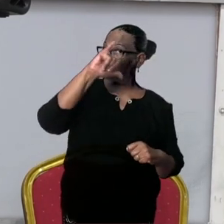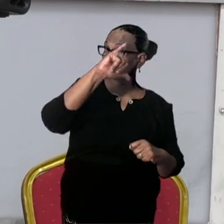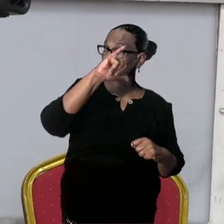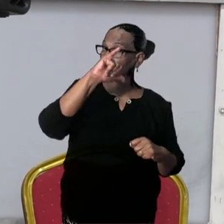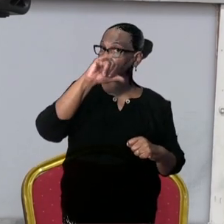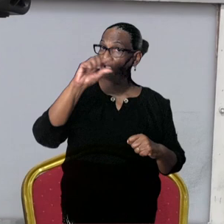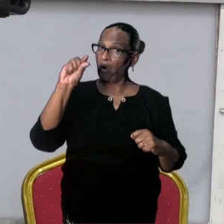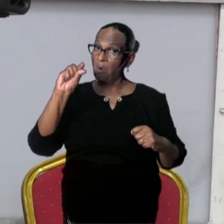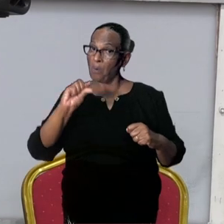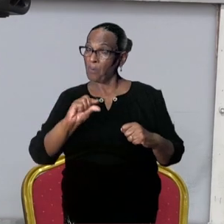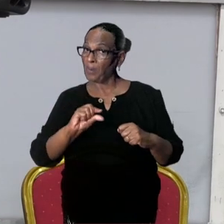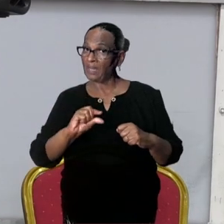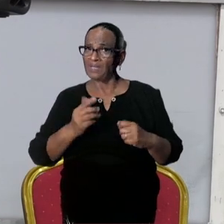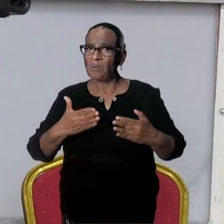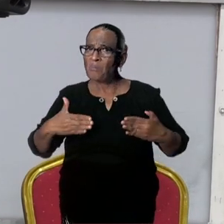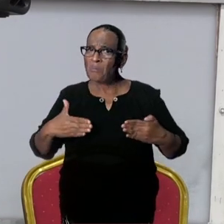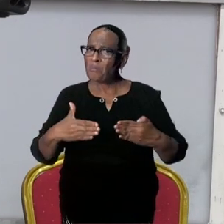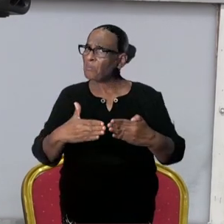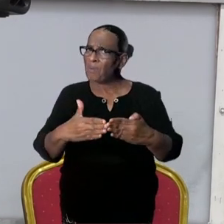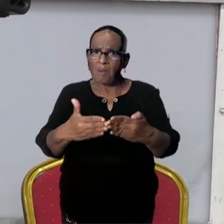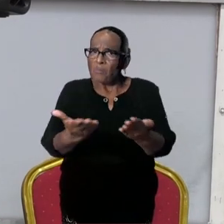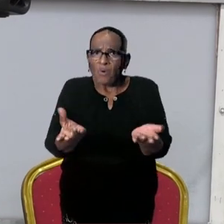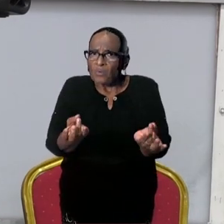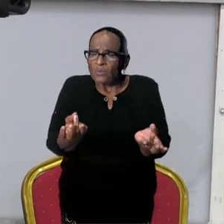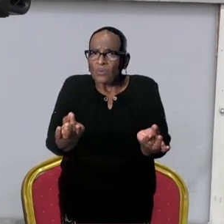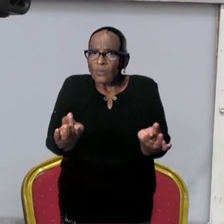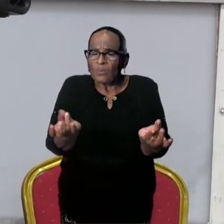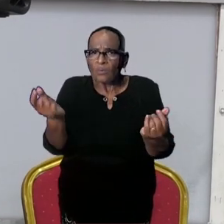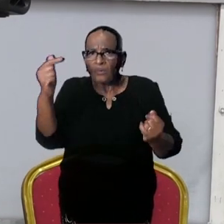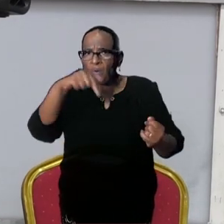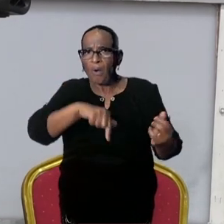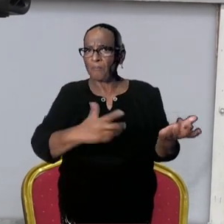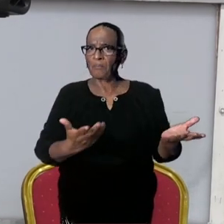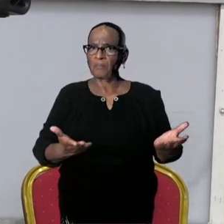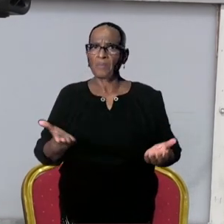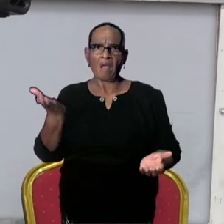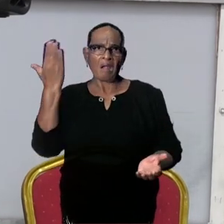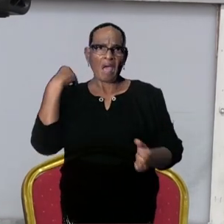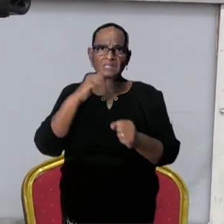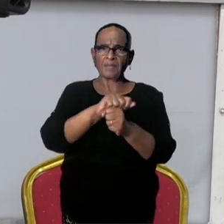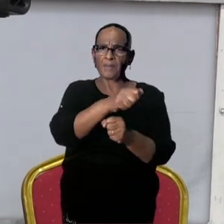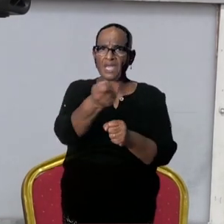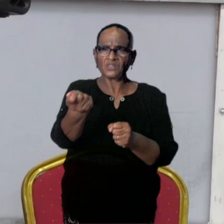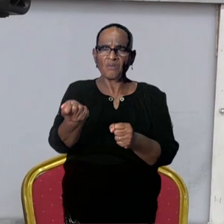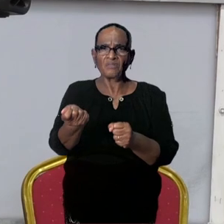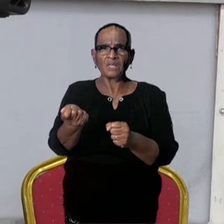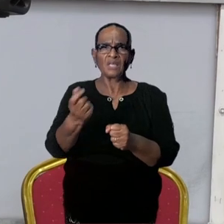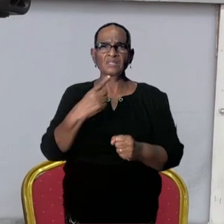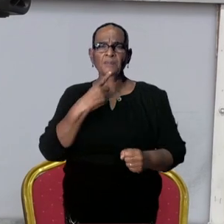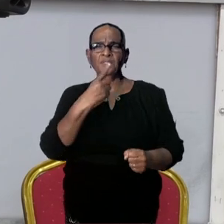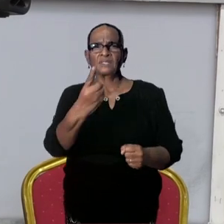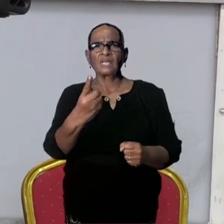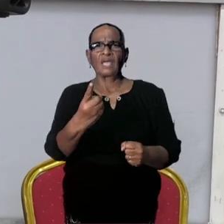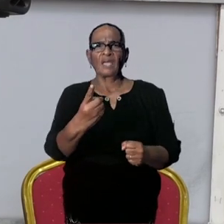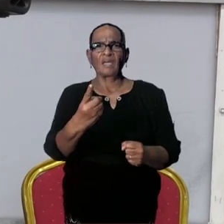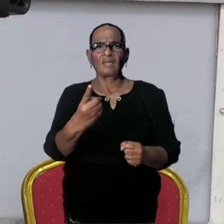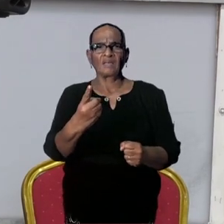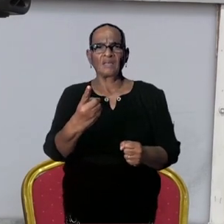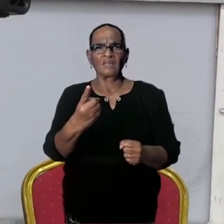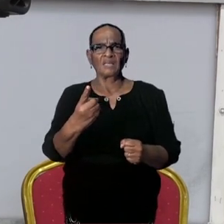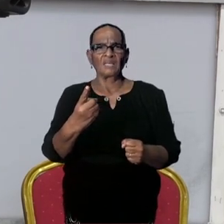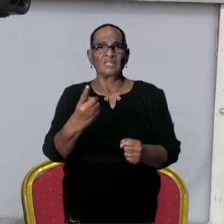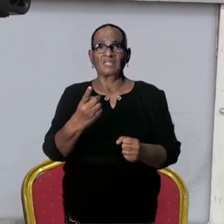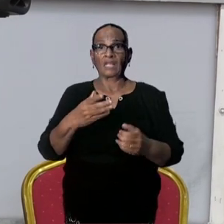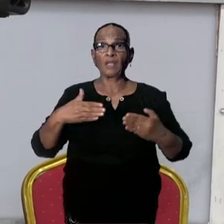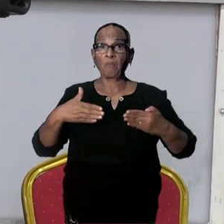het met de boten dan die toch het land aandoen? Er zijn bijvoorbeeld, bij de laatste persconferentie was er vermeld dat er een verhoogd aantal